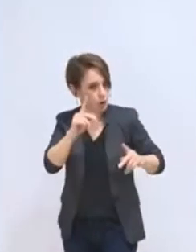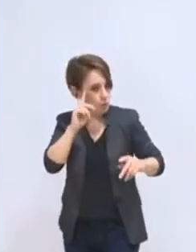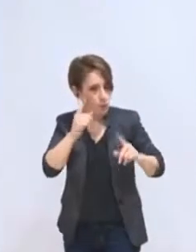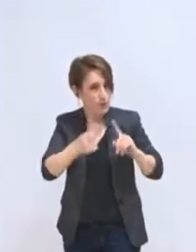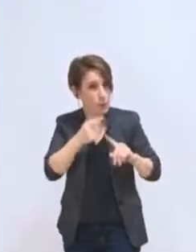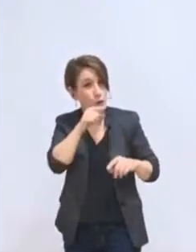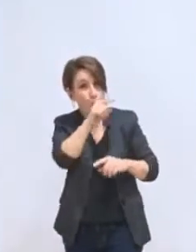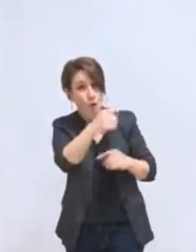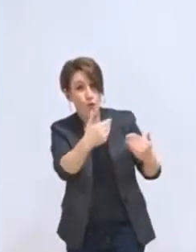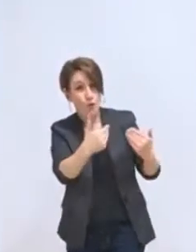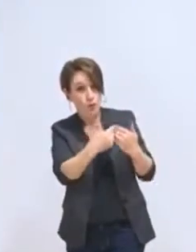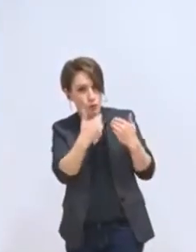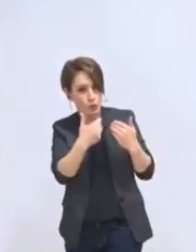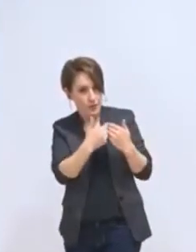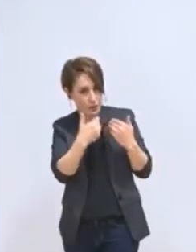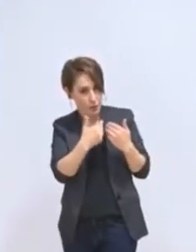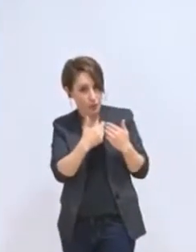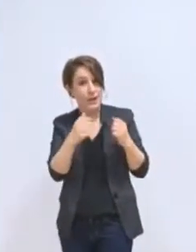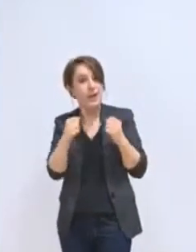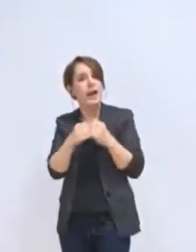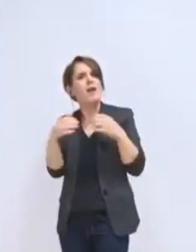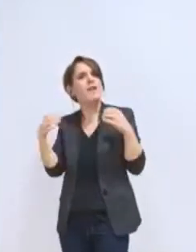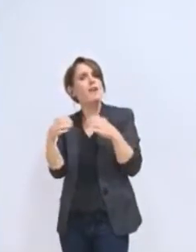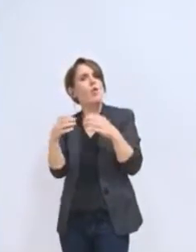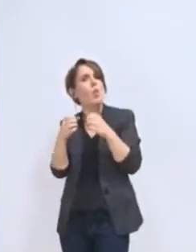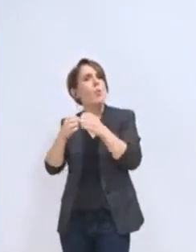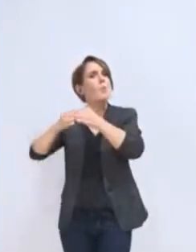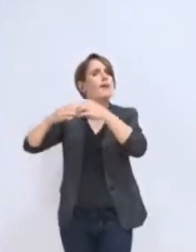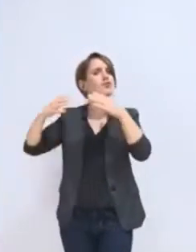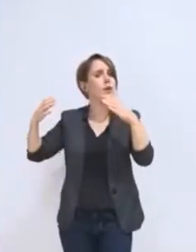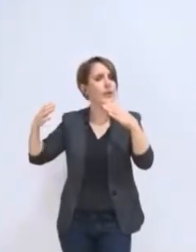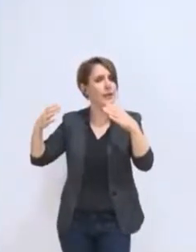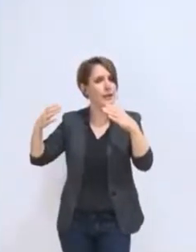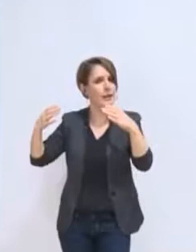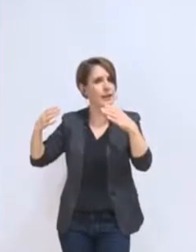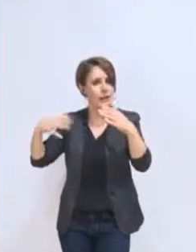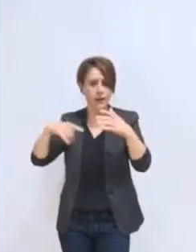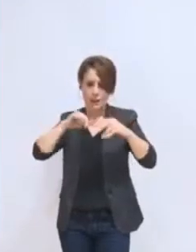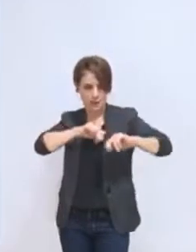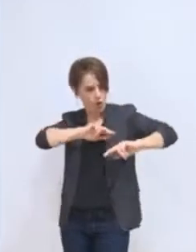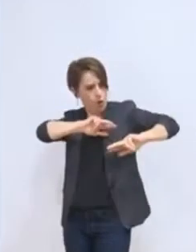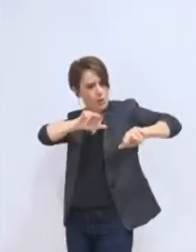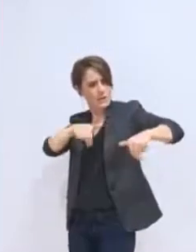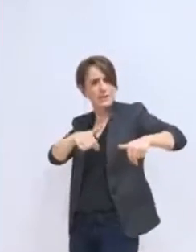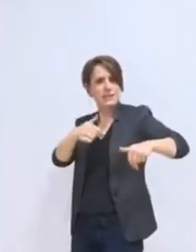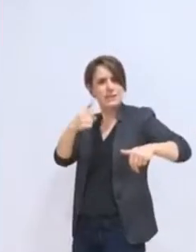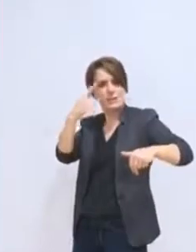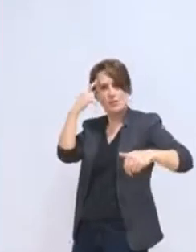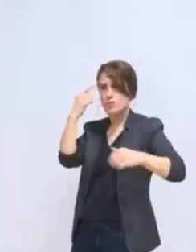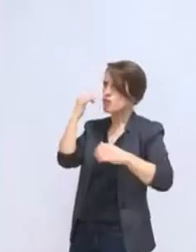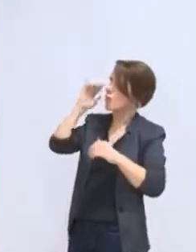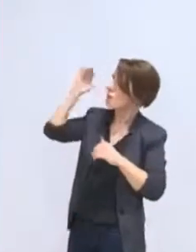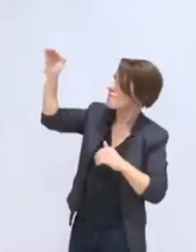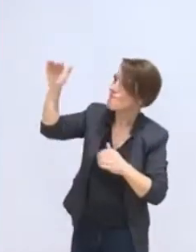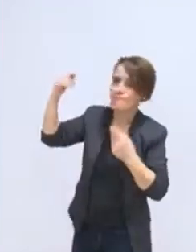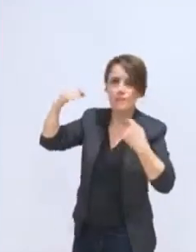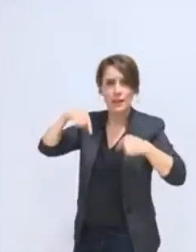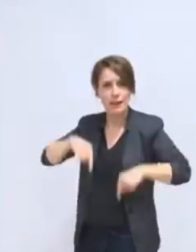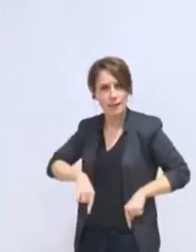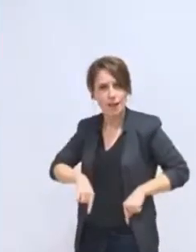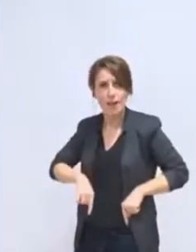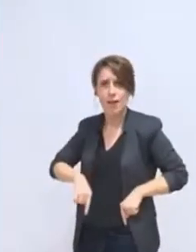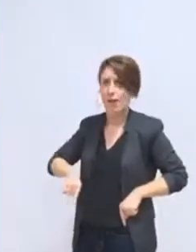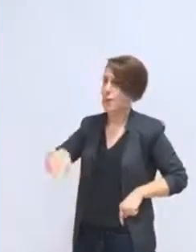de co-signer avec le groupe majoritaire un vœu, se tournant vers l'État et lui demandant d'être attentif,